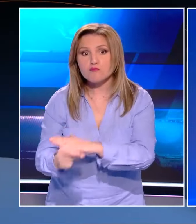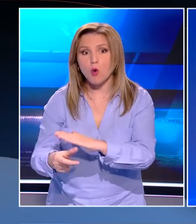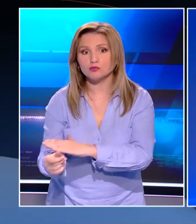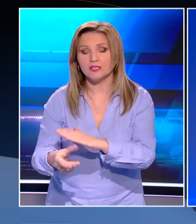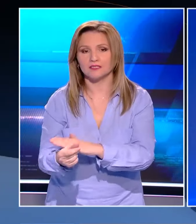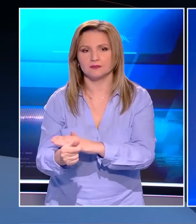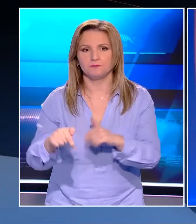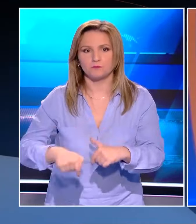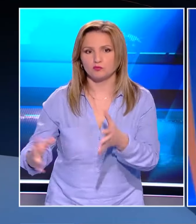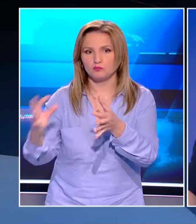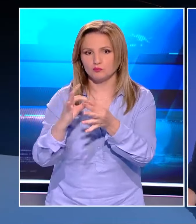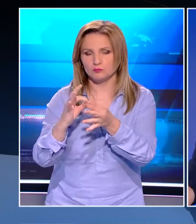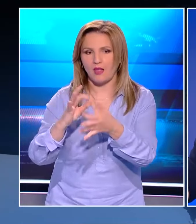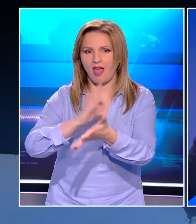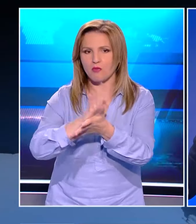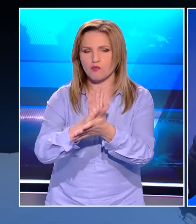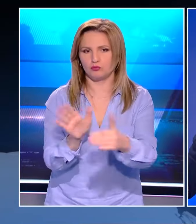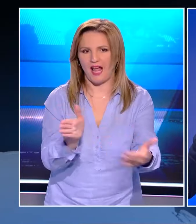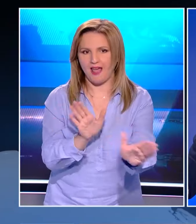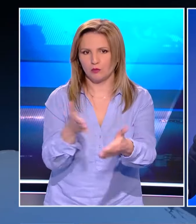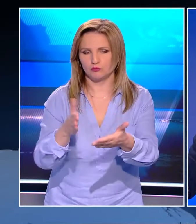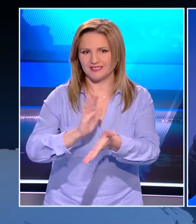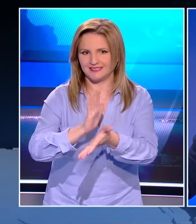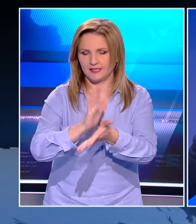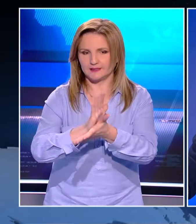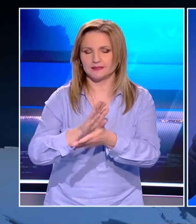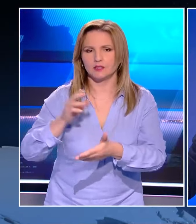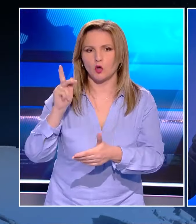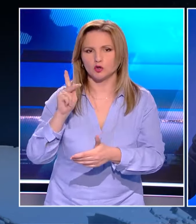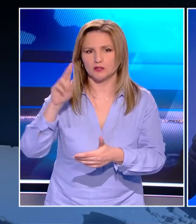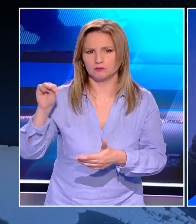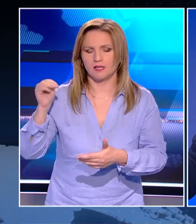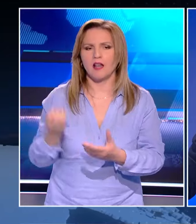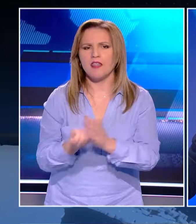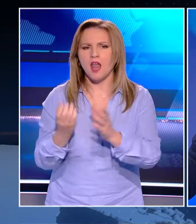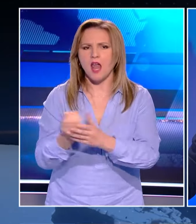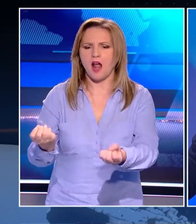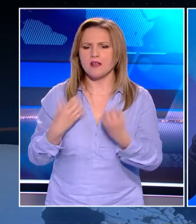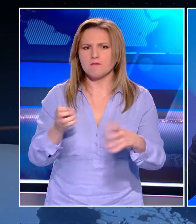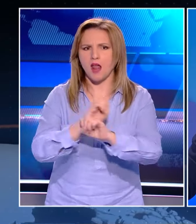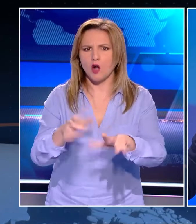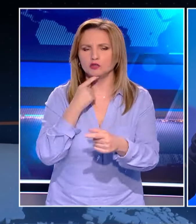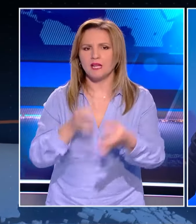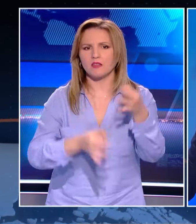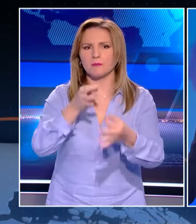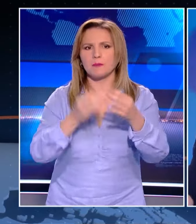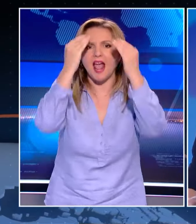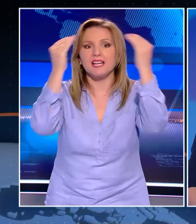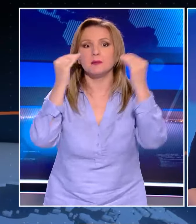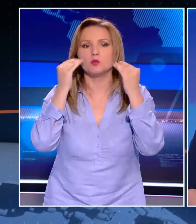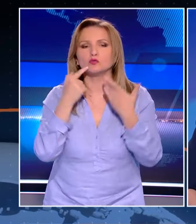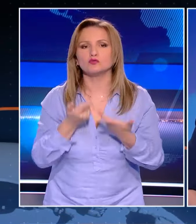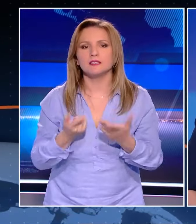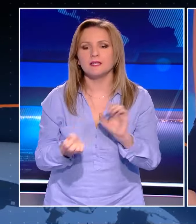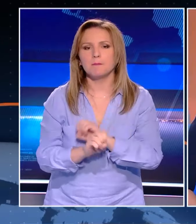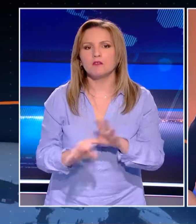Σύνδεση τώρα κυρίες και κύριοι με την αίθουσα σύνταξης και τον Κωνσταντίνο Μακρύ για να δούμε τα τελευταία νέα γύρω από τις διαπραγματεύσεις στην Αίγυπτο. Κωνσταντίνε, τι